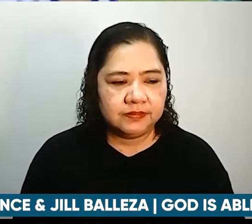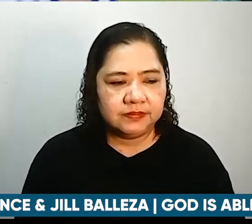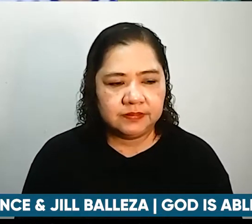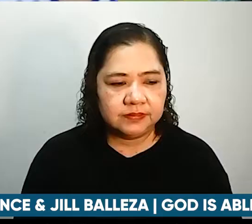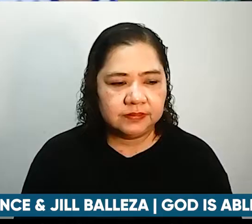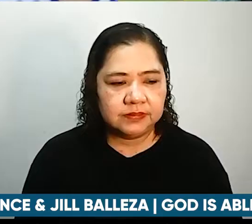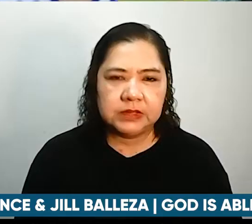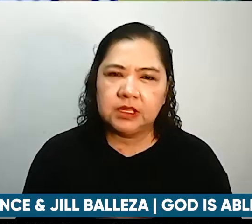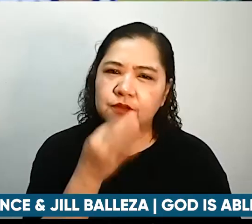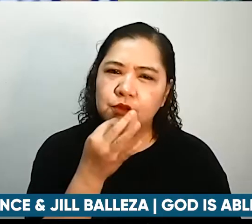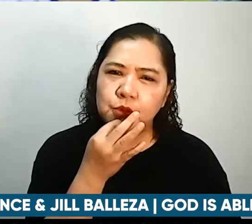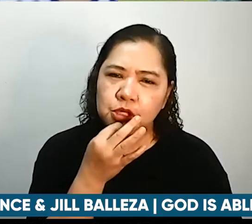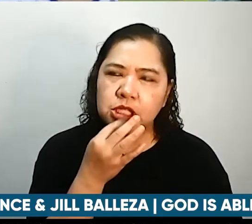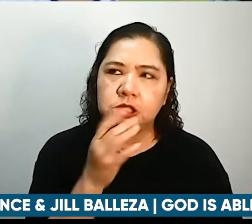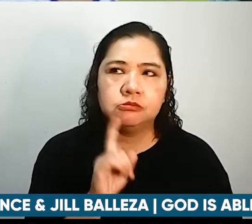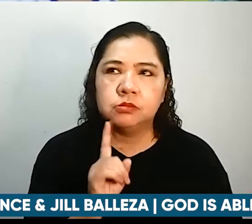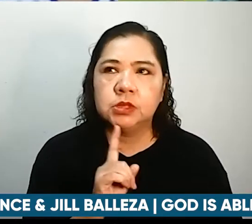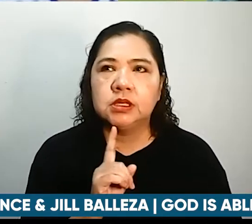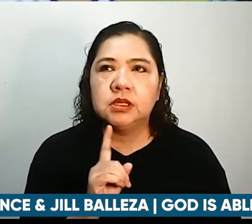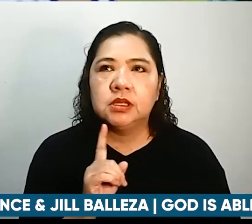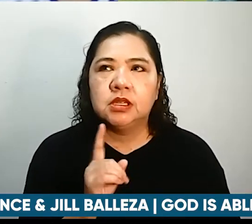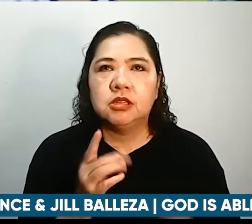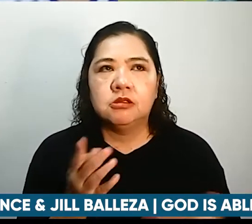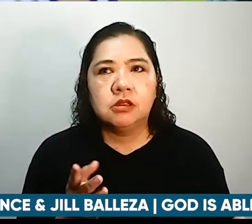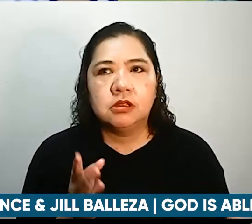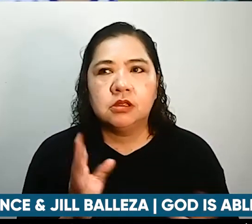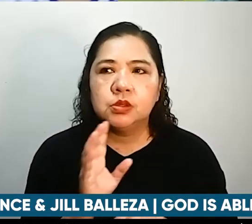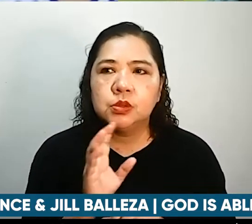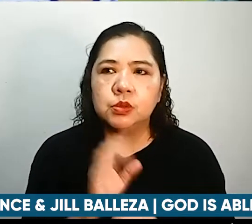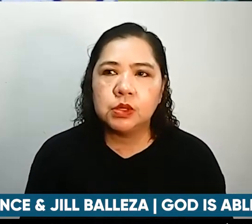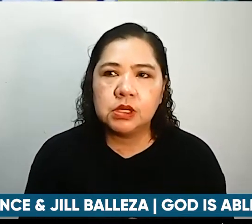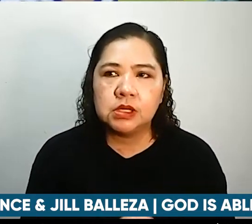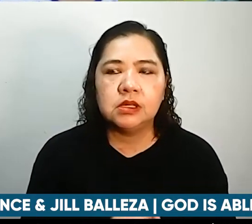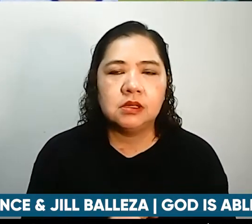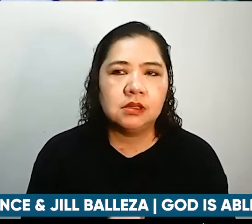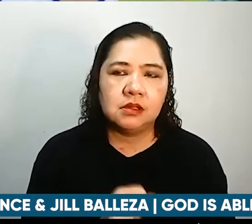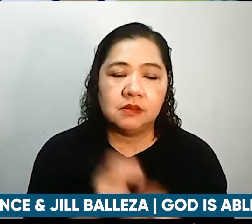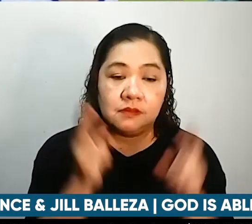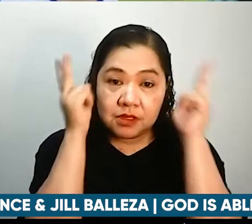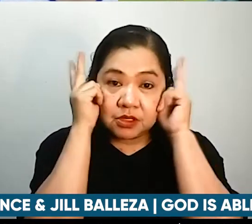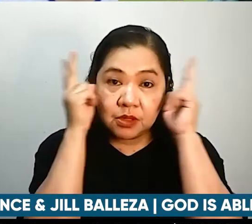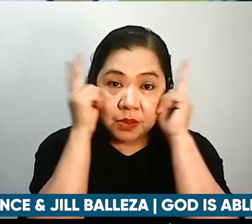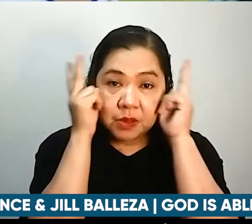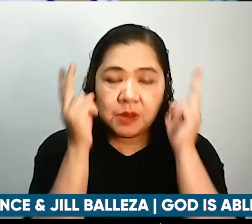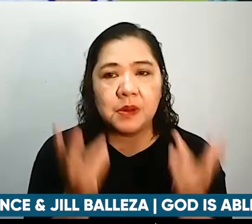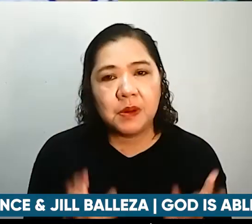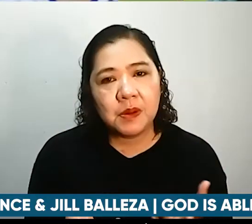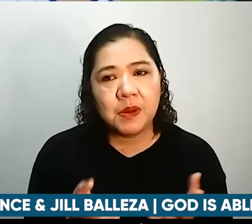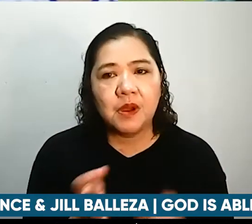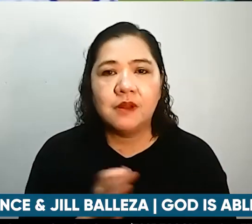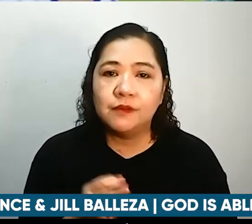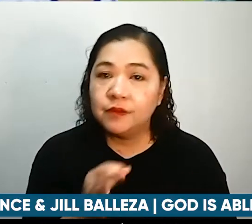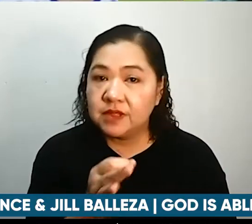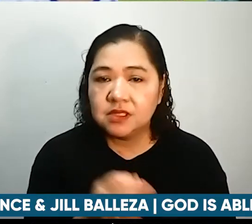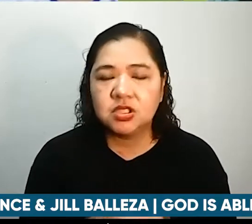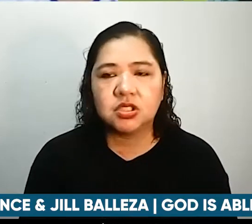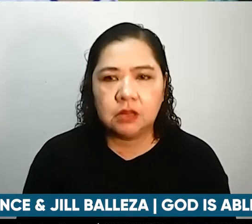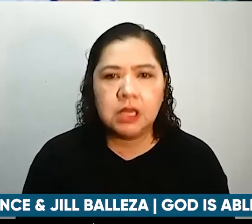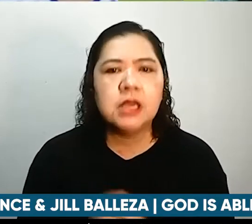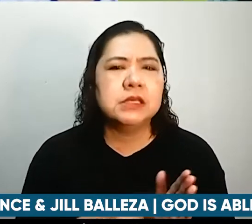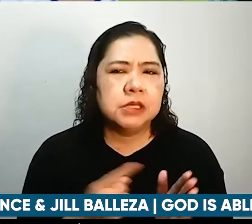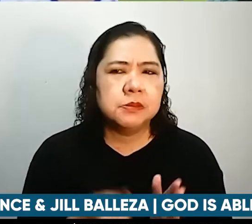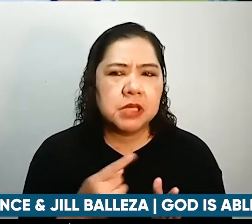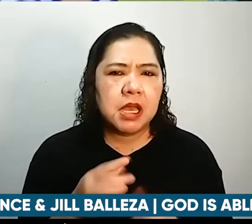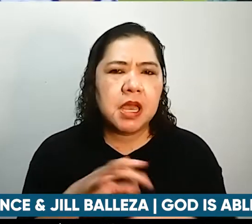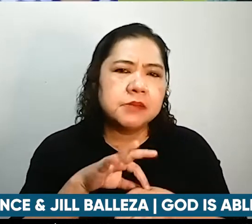ano lang, gulay, sda, and then, paminsan-minsan, nagkakarne, but, ako talaga isa kanin